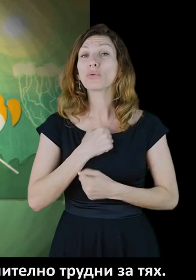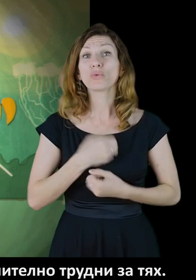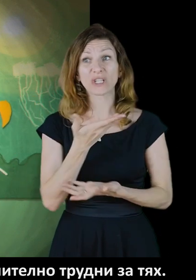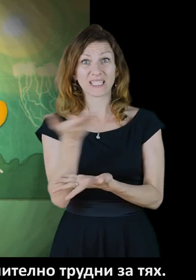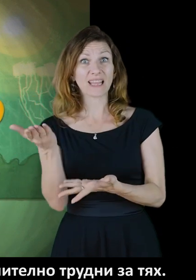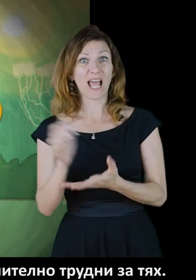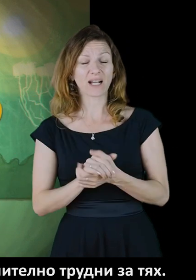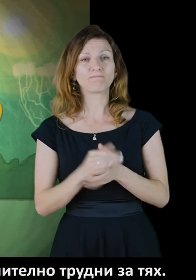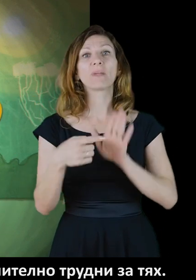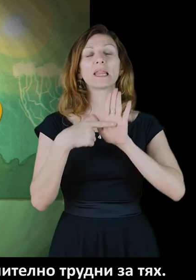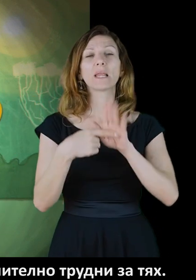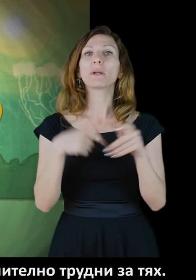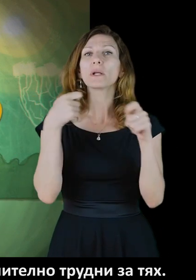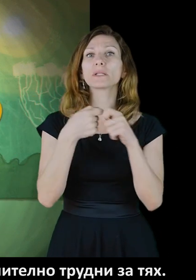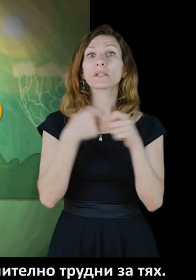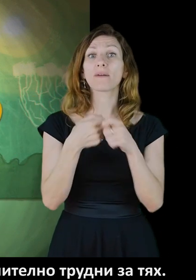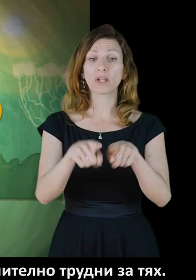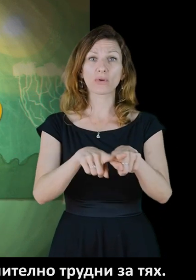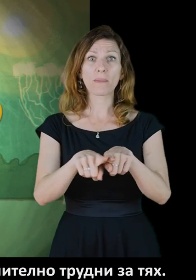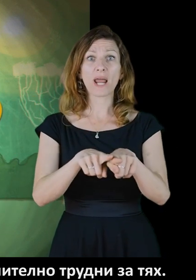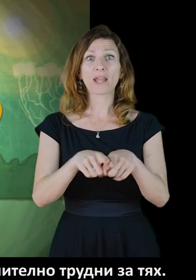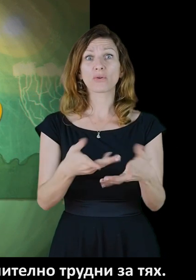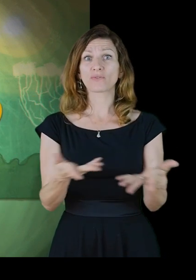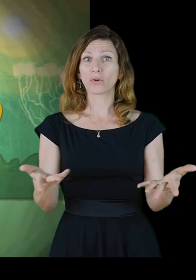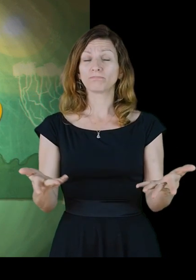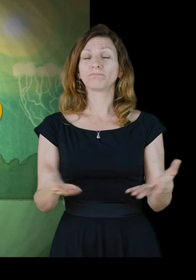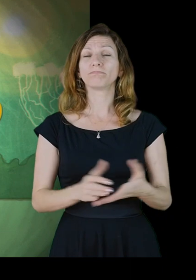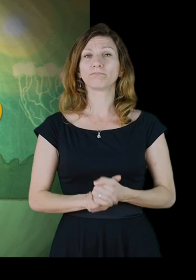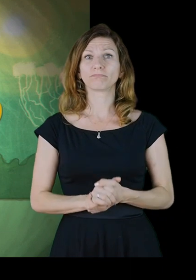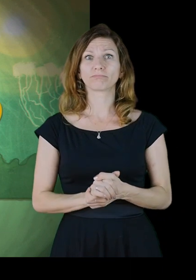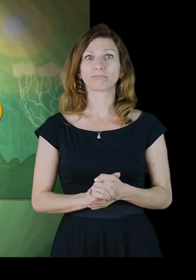изключително трудни за тях. Например, създаването на приятелства.